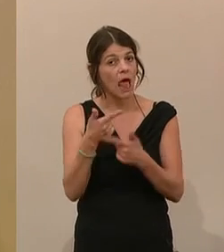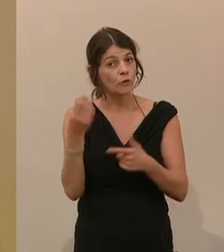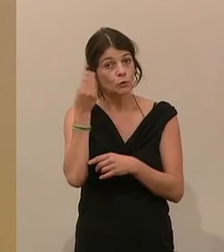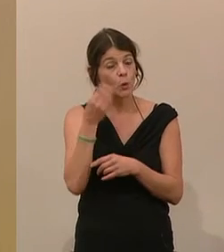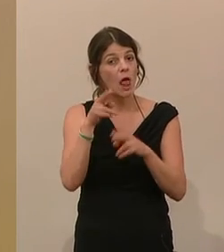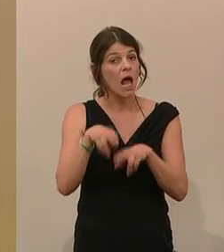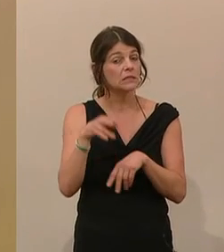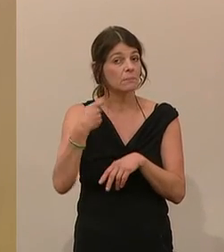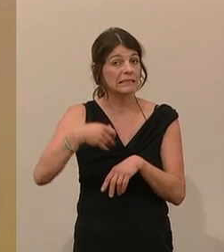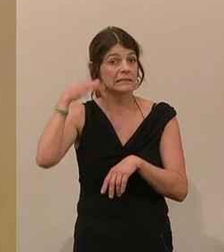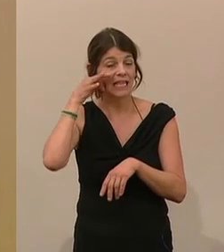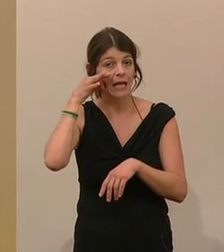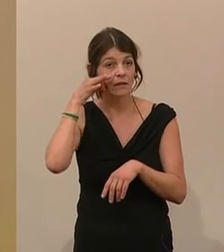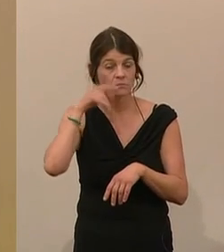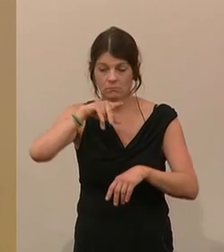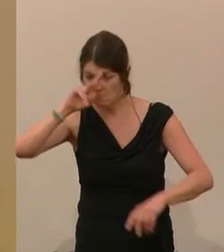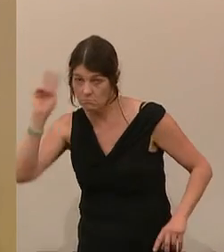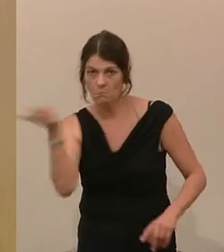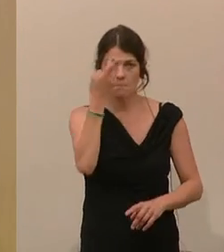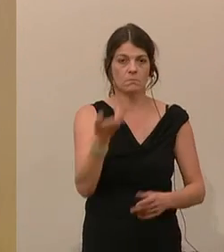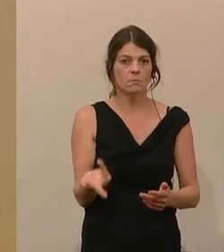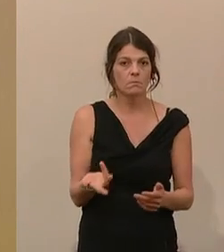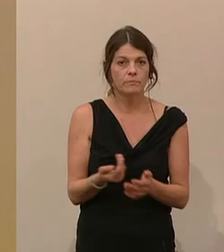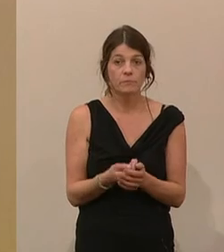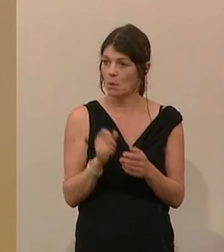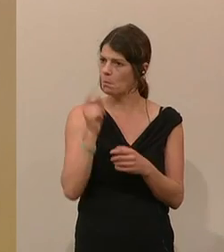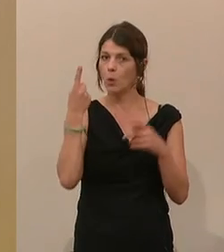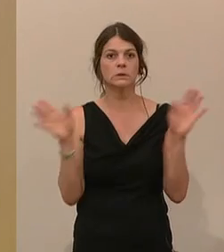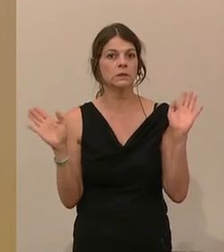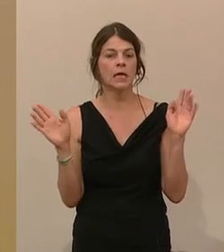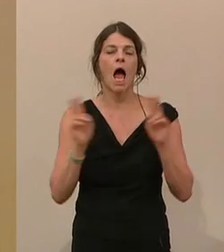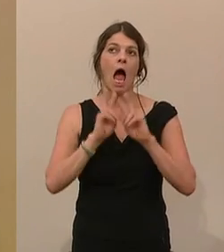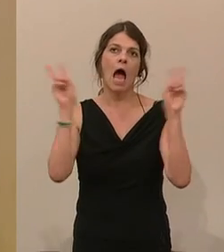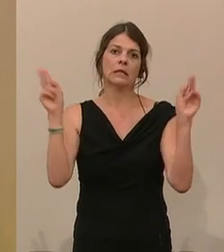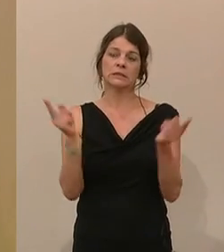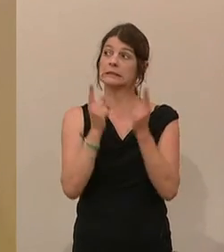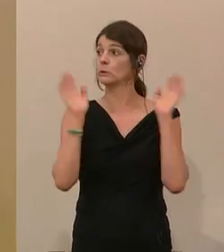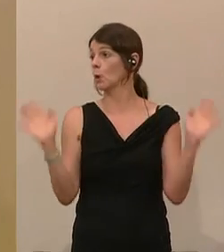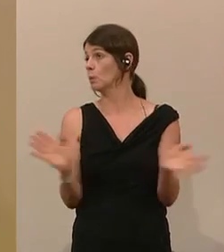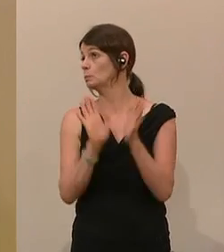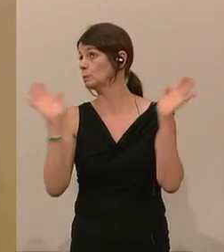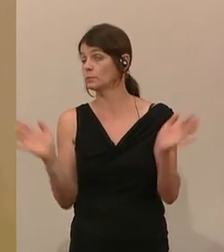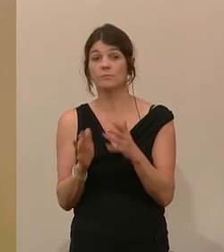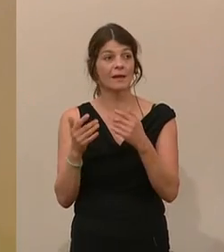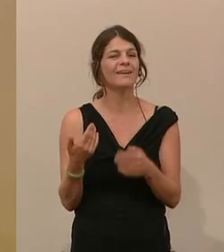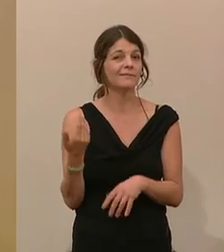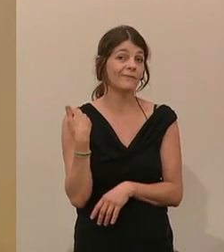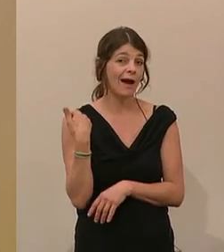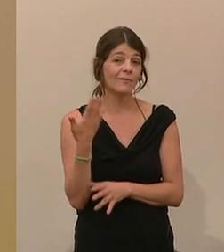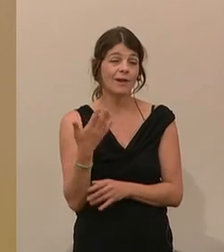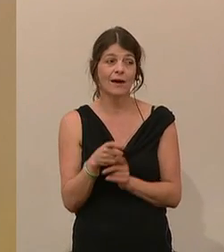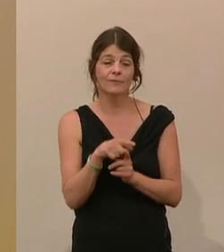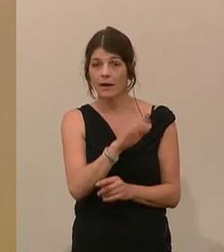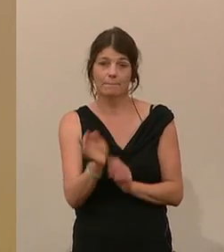Landesschulratspräsidentin einen Salto rückwärts. Plötzlich war alles ganz anders. Man hatte ja offenbar einen